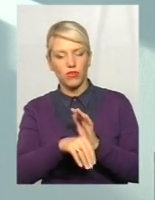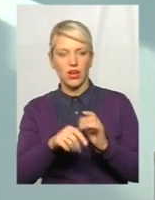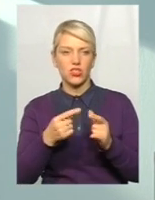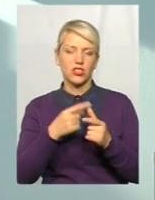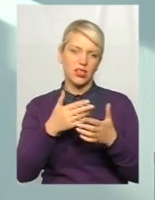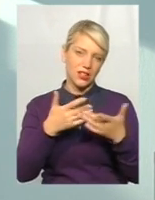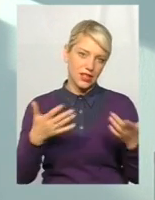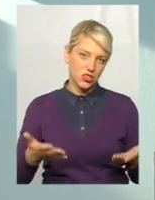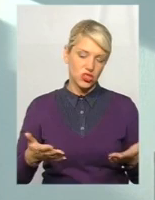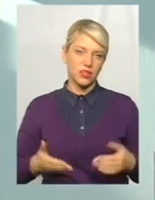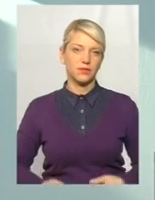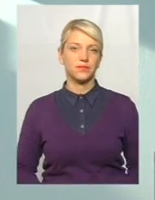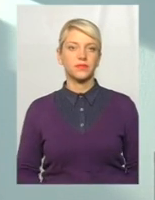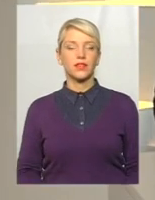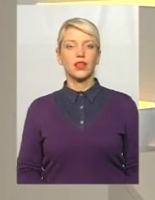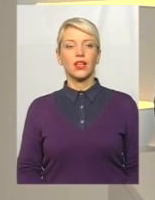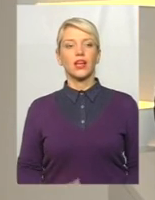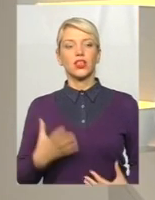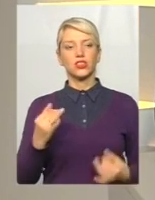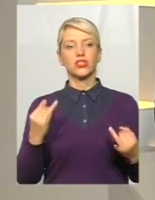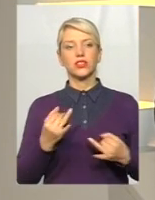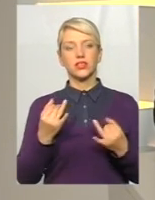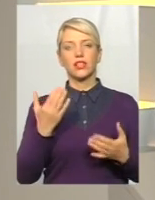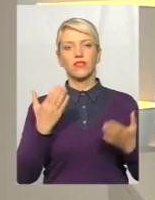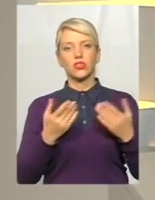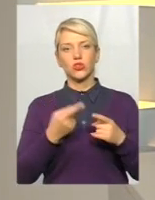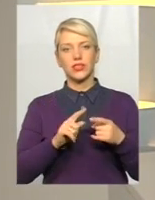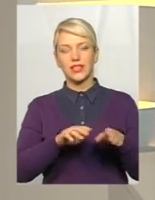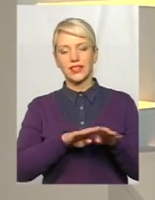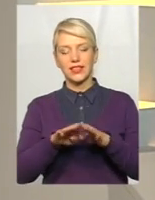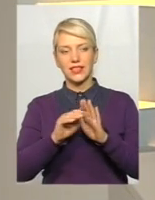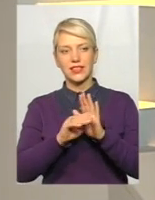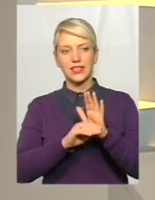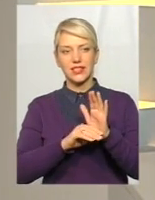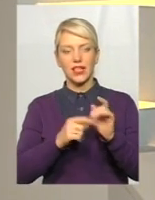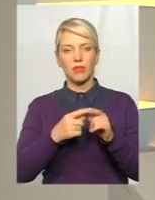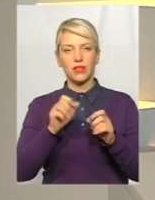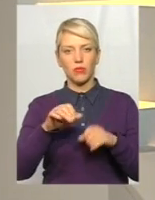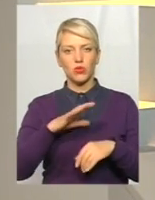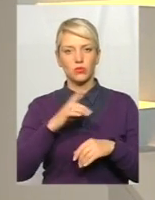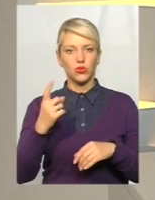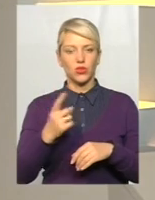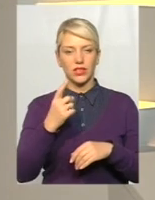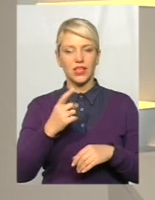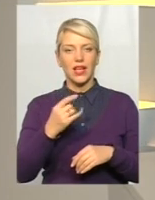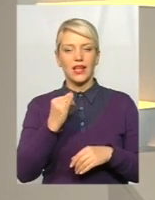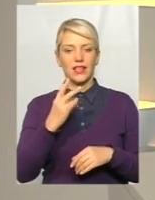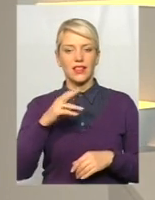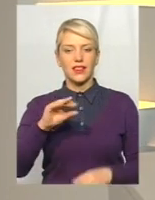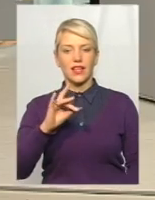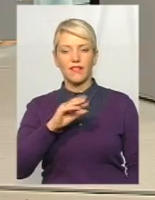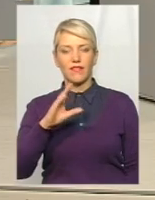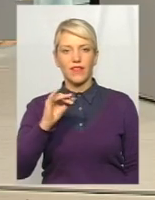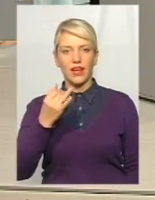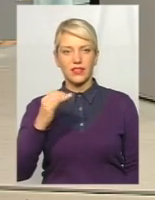даних і таке інше. І ще дуже цікаво, якщо це єдина система, в неї, напевно, є єдиний інтерфейс. От як це все можна